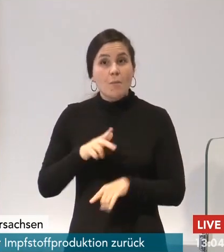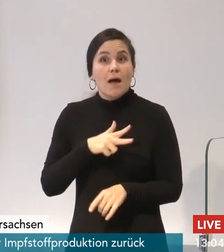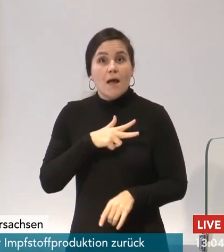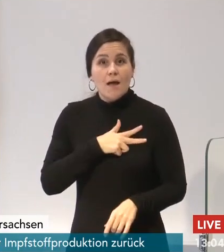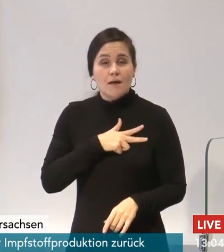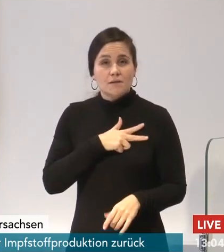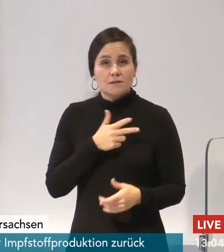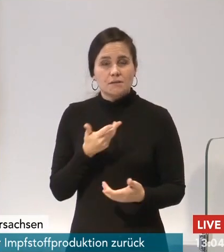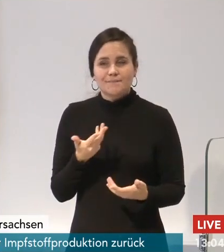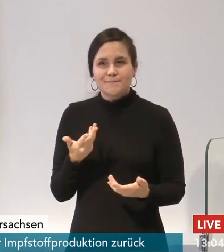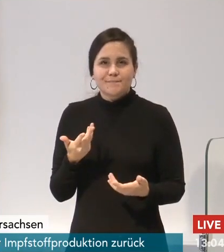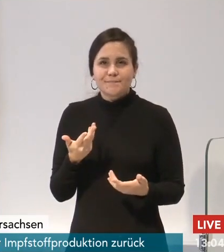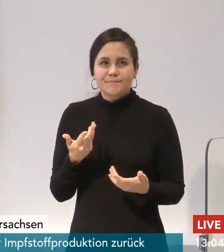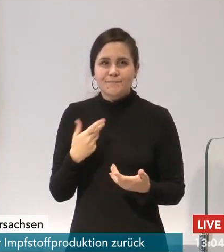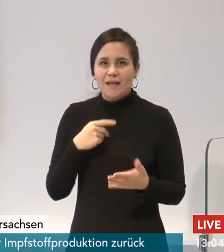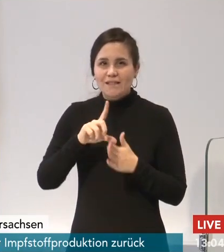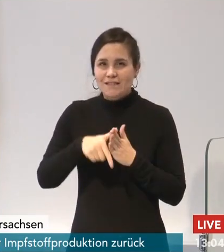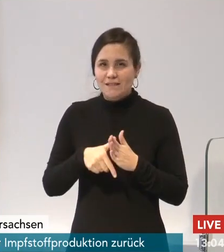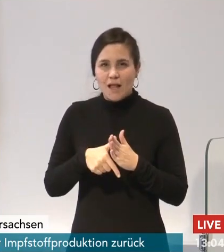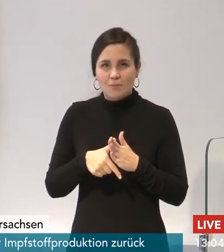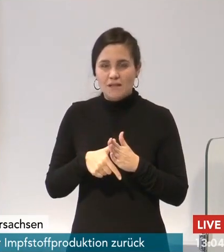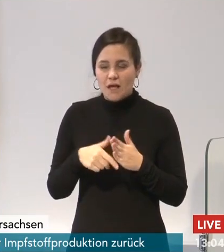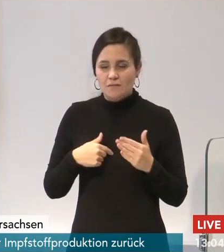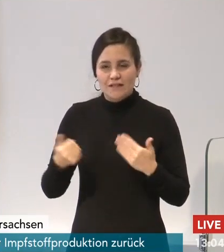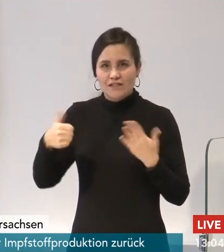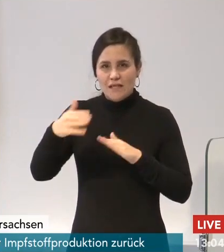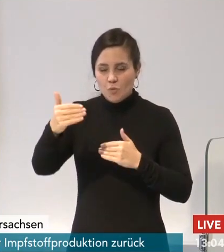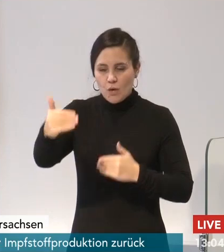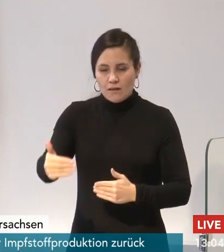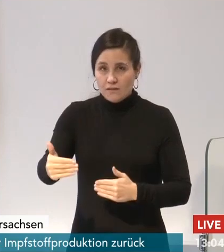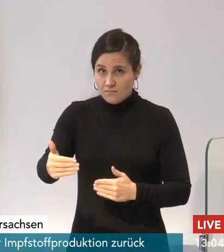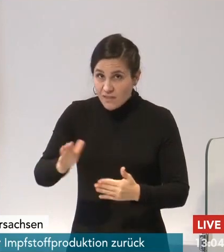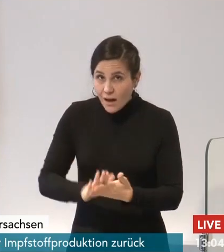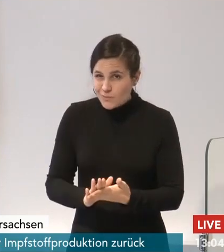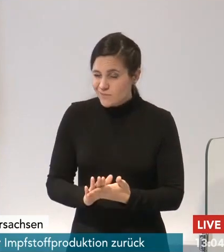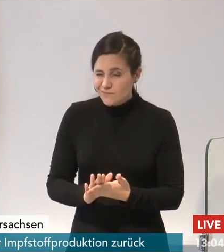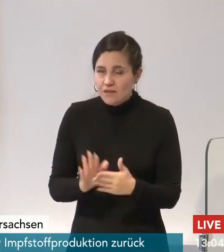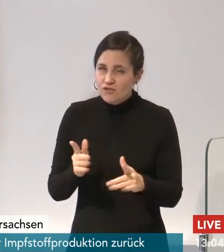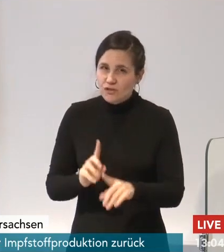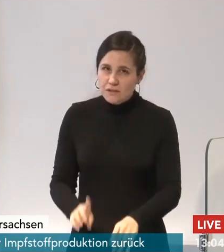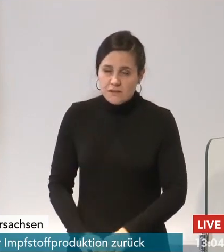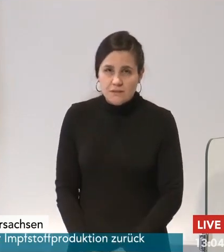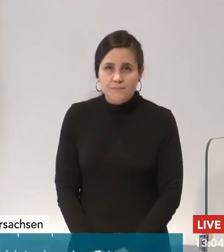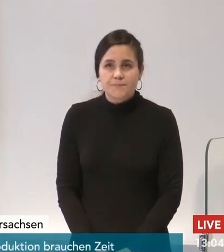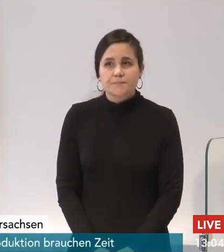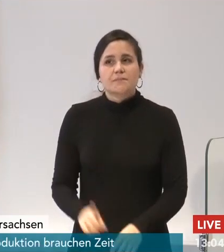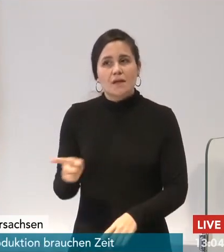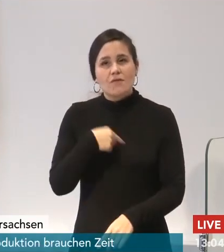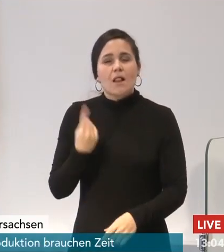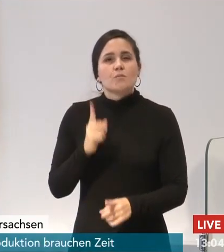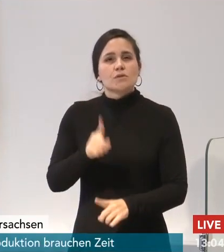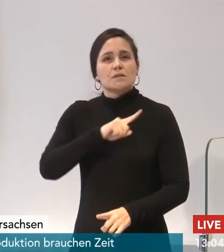in dem nächsten halben Jahr nicht zu erwarten. Wir müssen uns darauf einstellen, dass wir auf die eine oder andere Weise